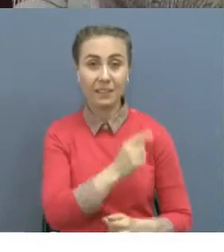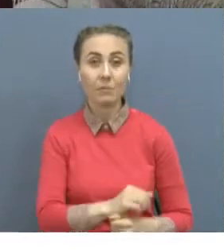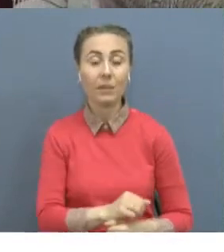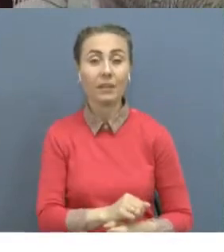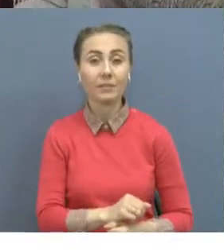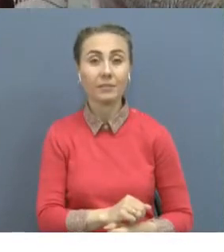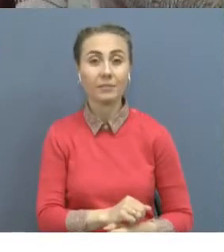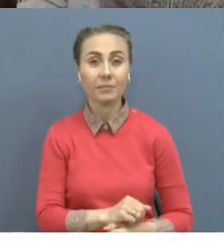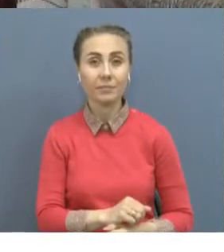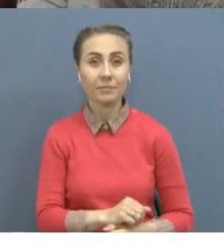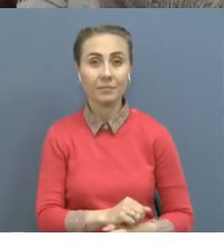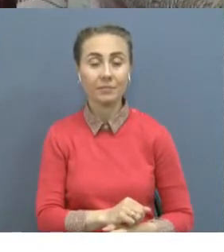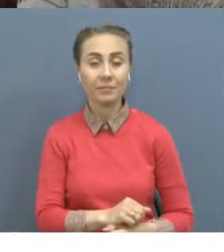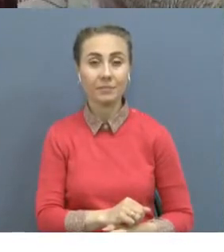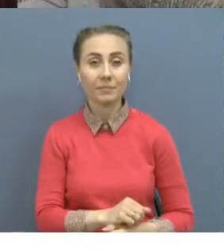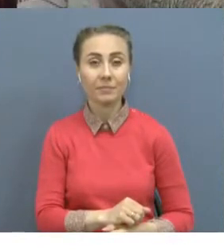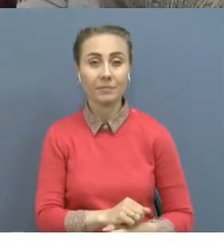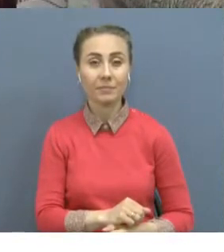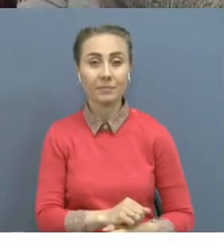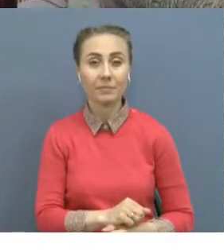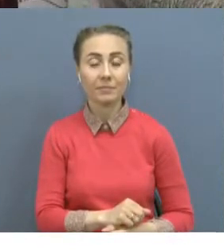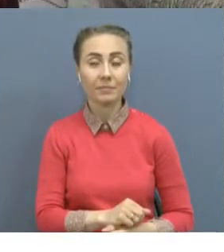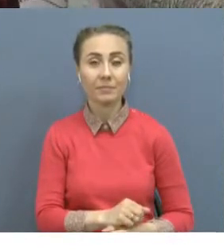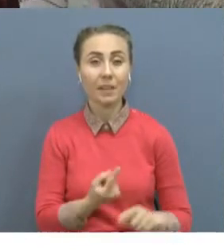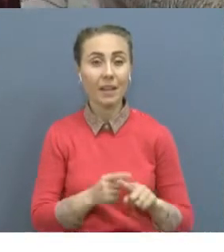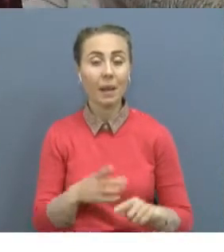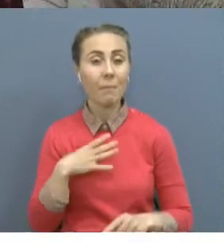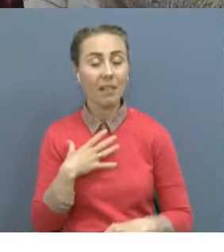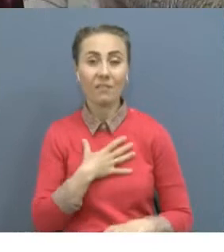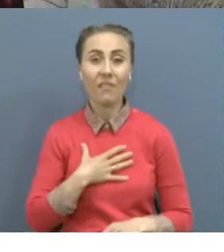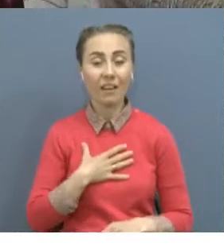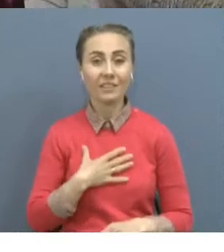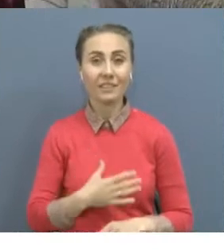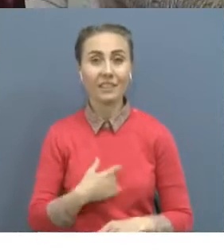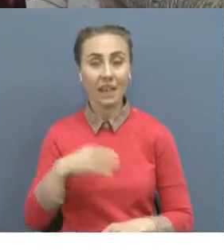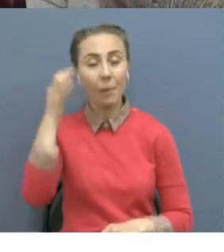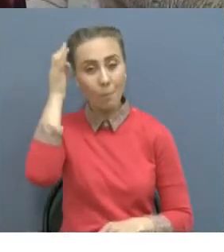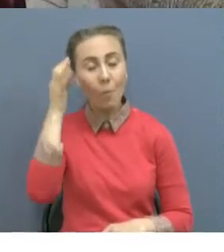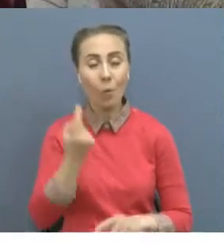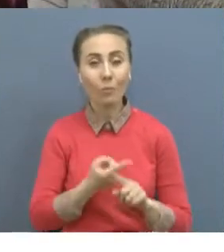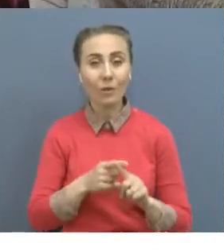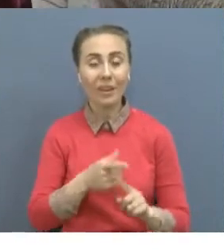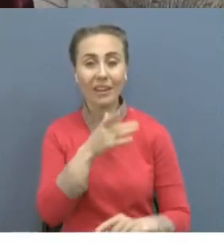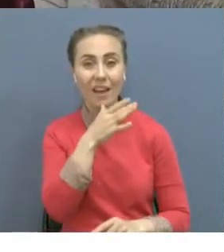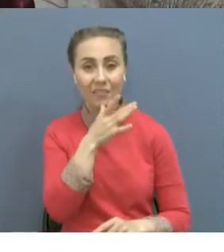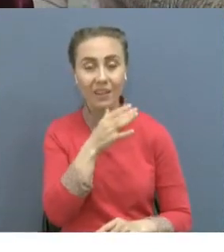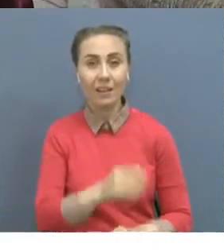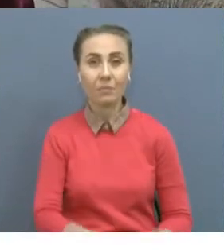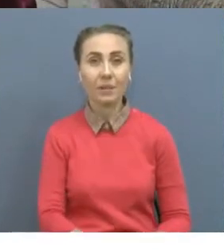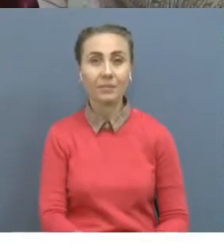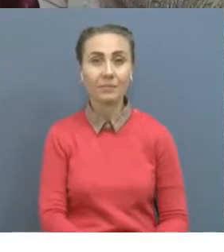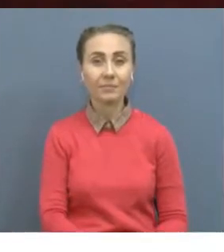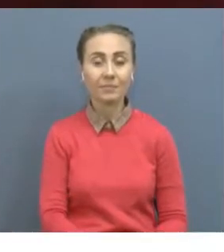Рақымжан Кошкарбаевпасында. Гөрі атаңаласы деймін шығы. Мен атаңбар дейдім. Мен